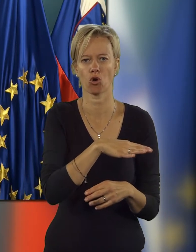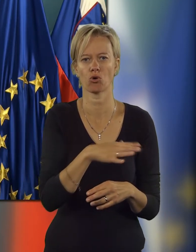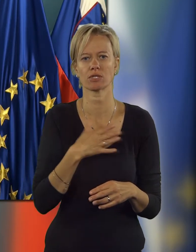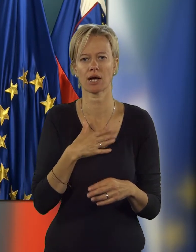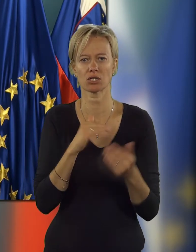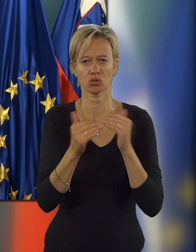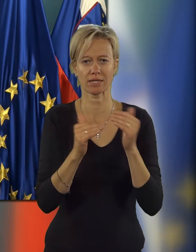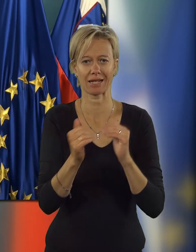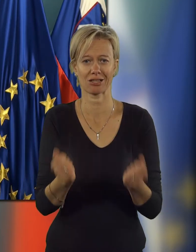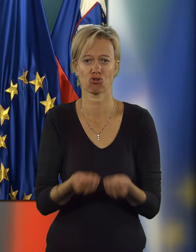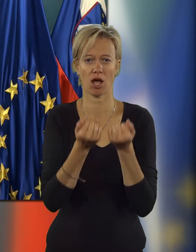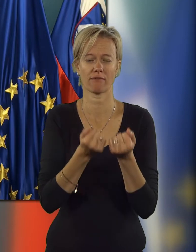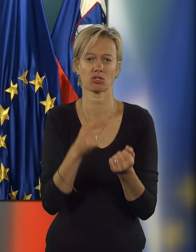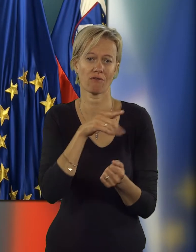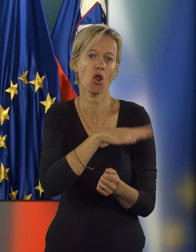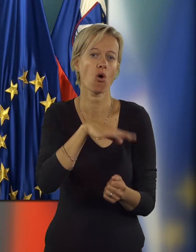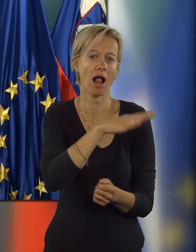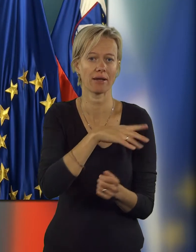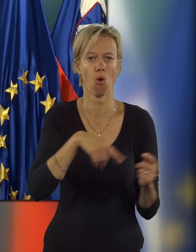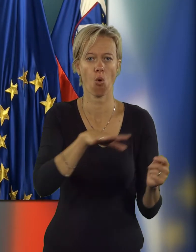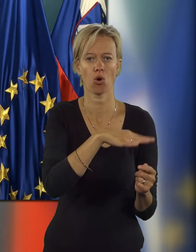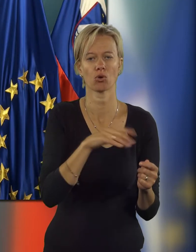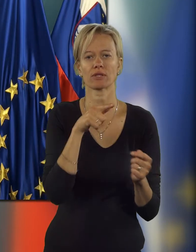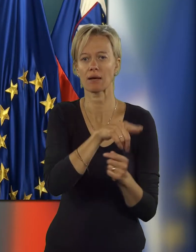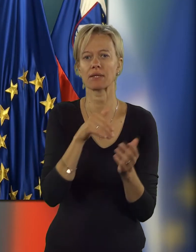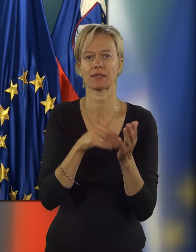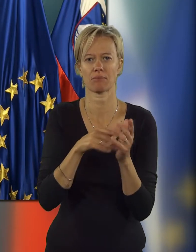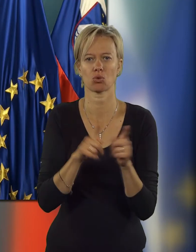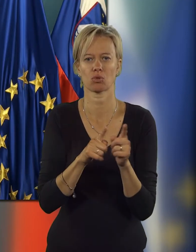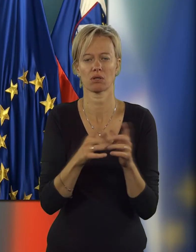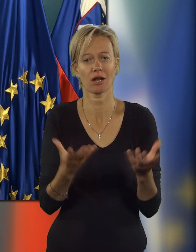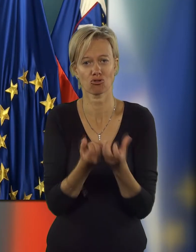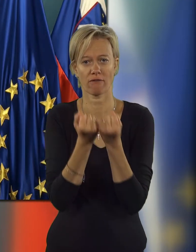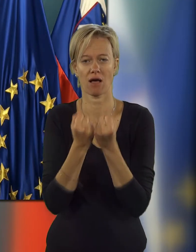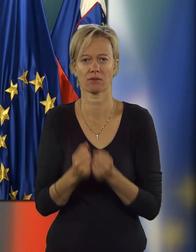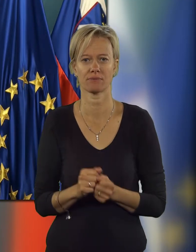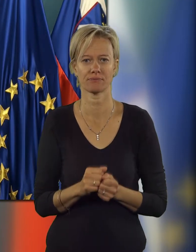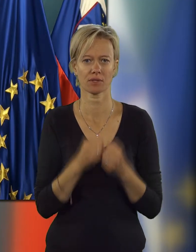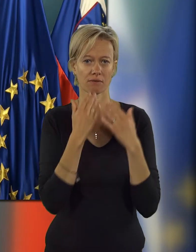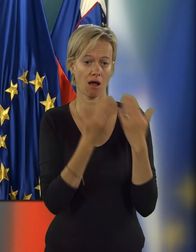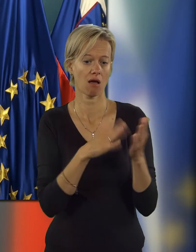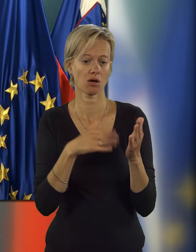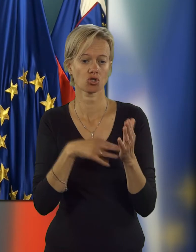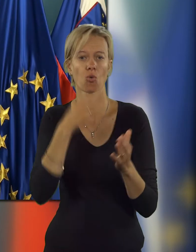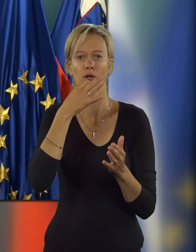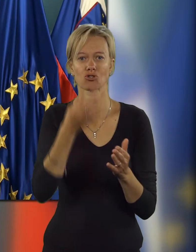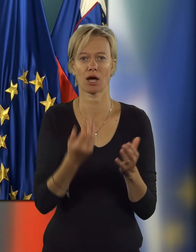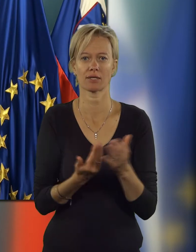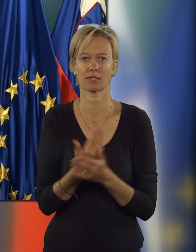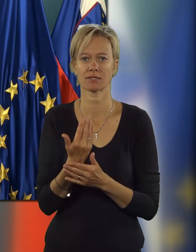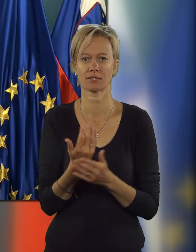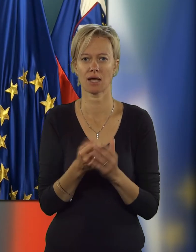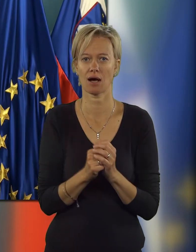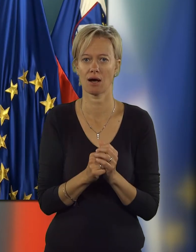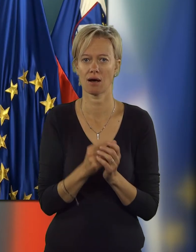okolju, ker socialne težave so v lokalnem okolju in tam jih je treba tudi reševati. Hvala, kaj smo vprašali za